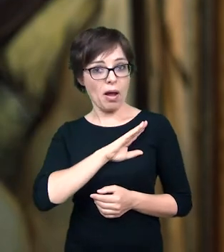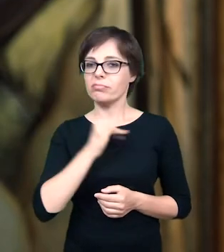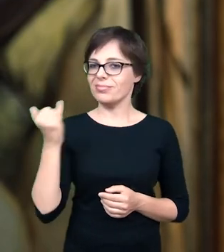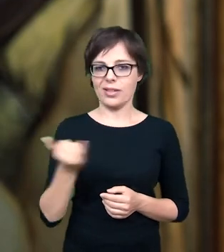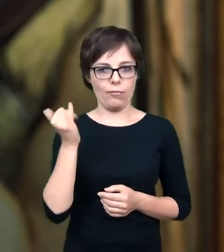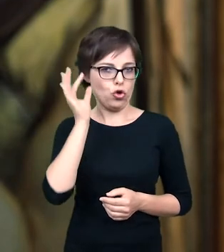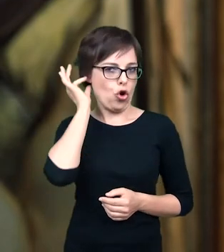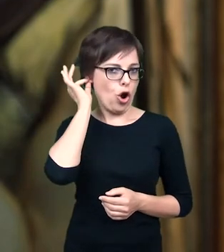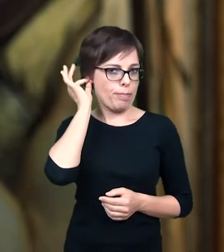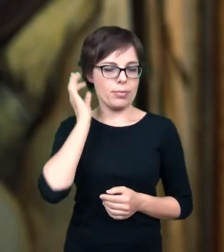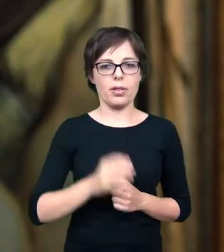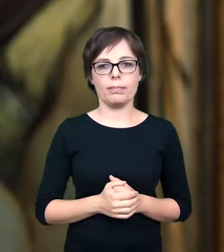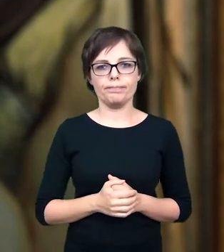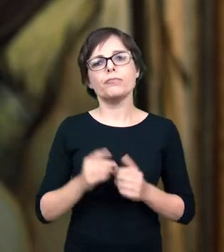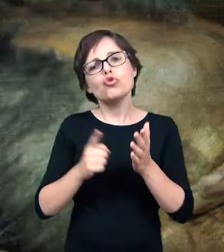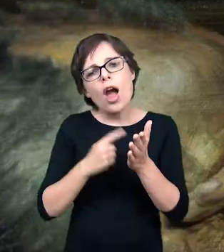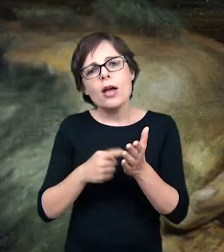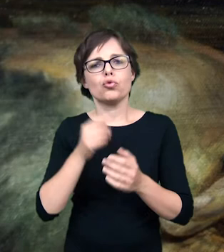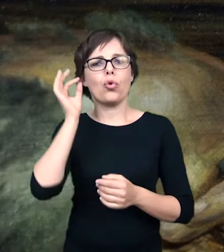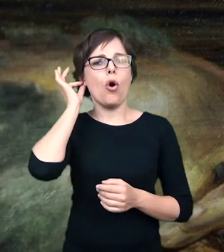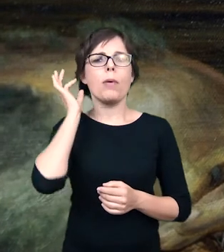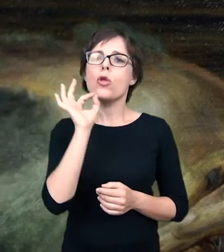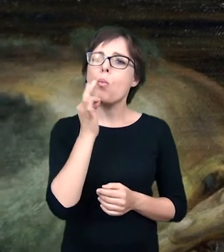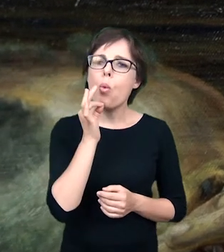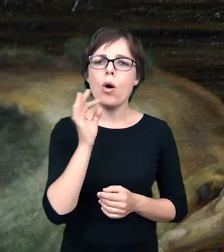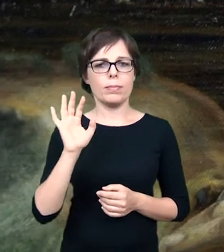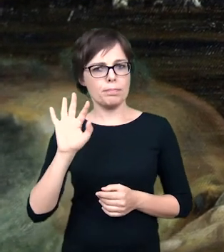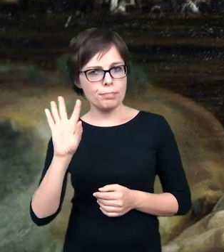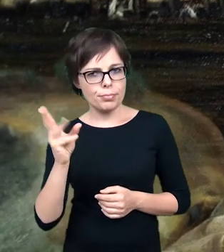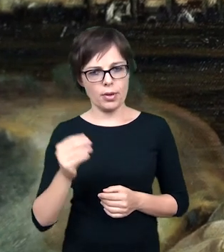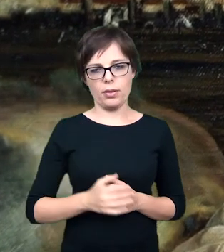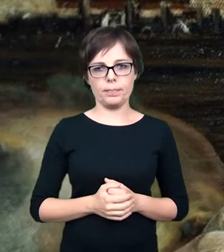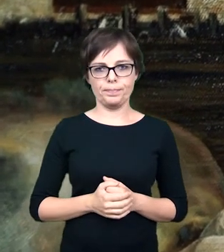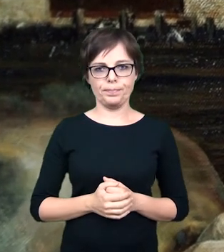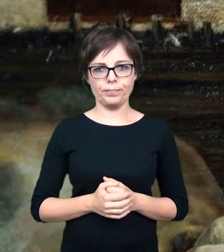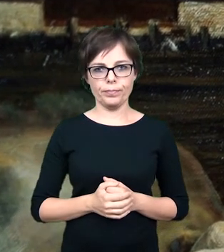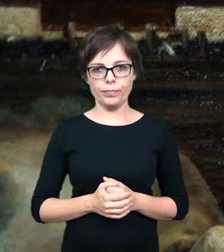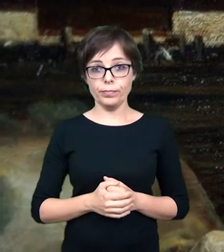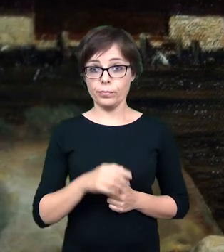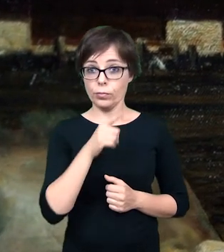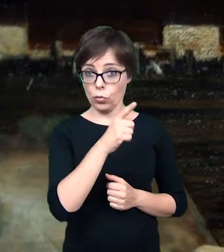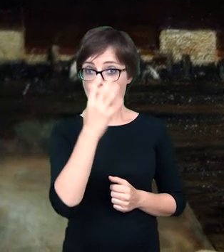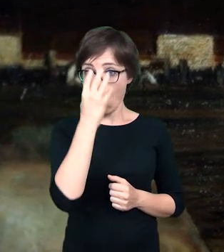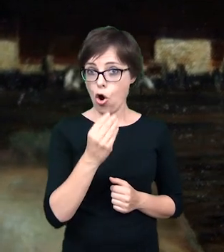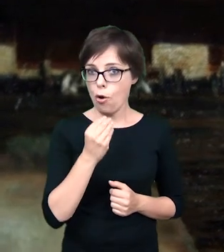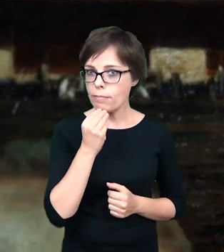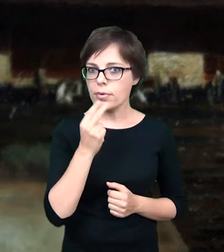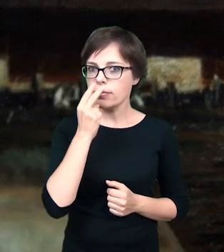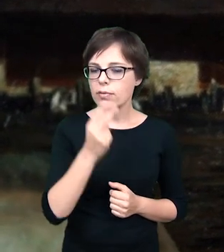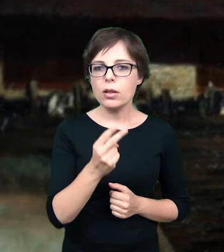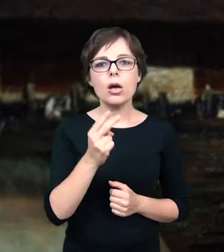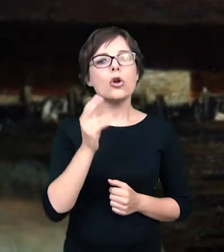to jest kobieta, najczęściej młoda, urodziwa. Tym razem ubrana właśnie w